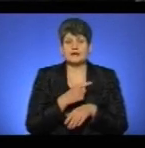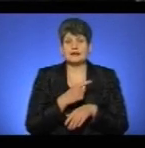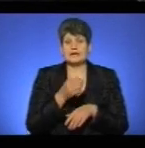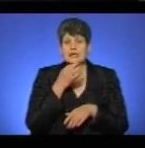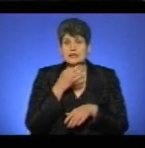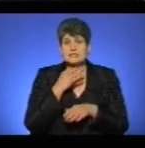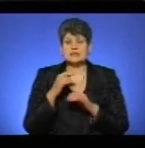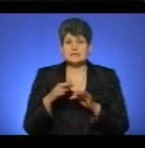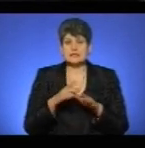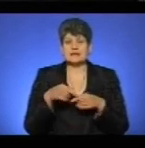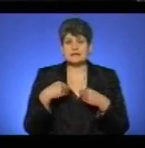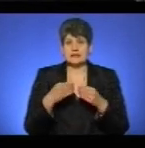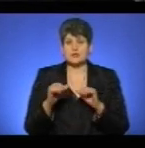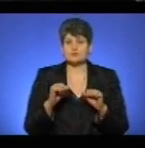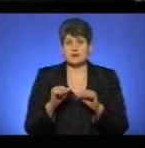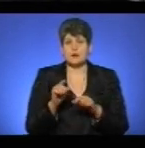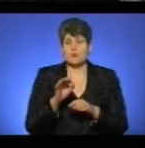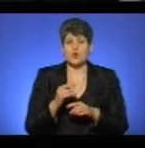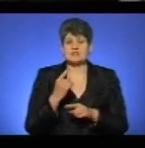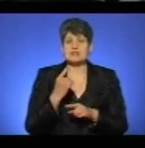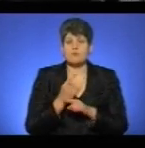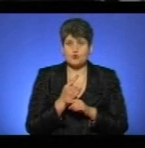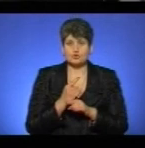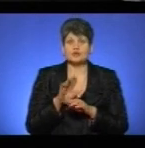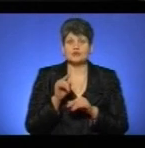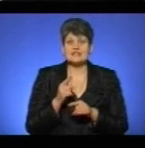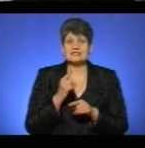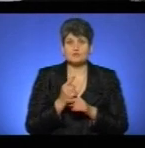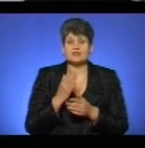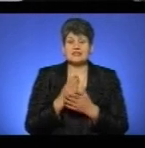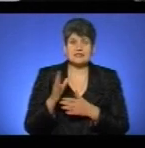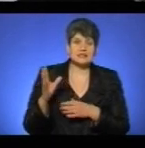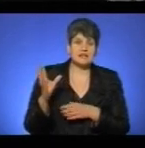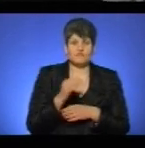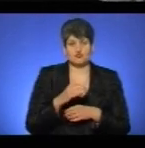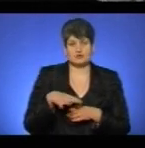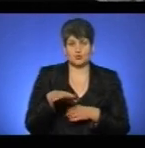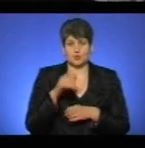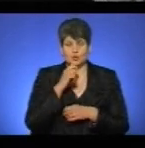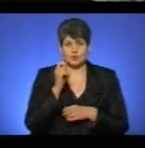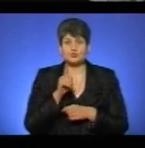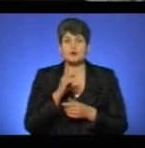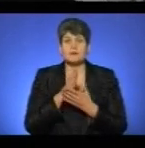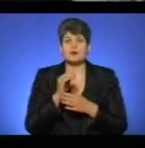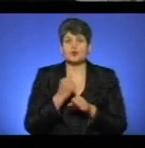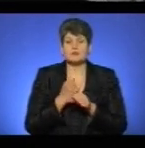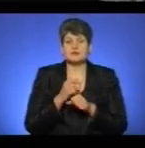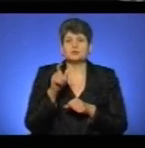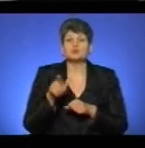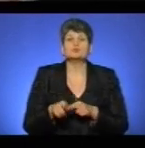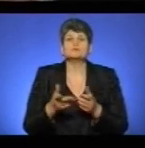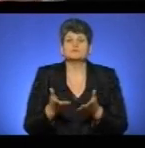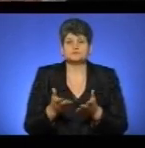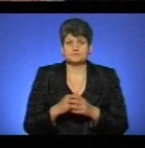України, яка дає розпорядження про заборону. І тоді заборона діє на всю територію України. Що має робити споживач пацієнт, що я йому